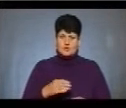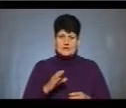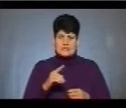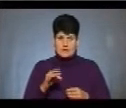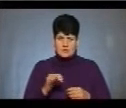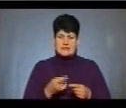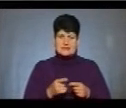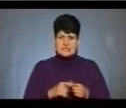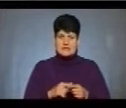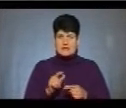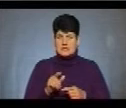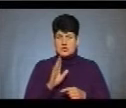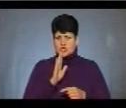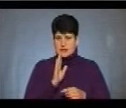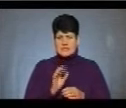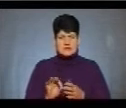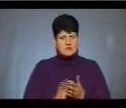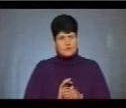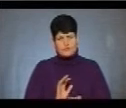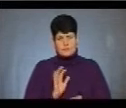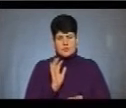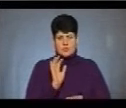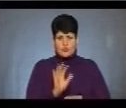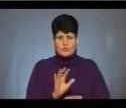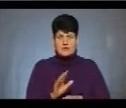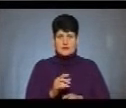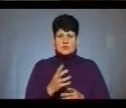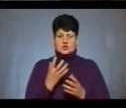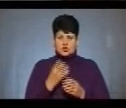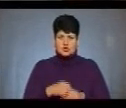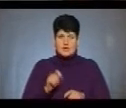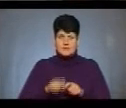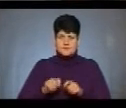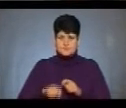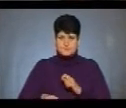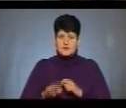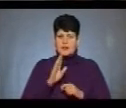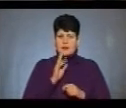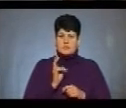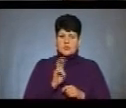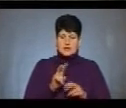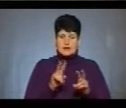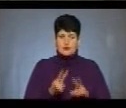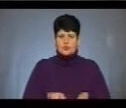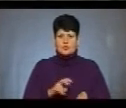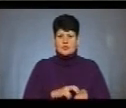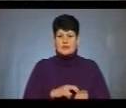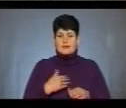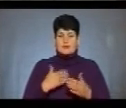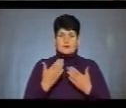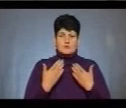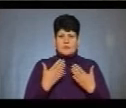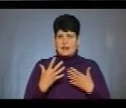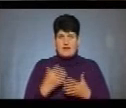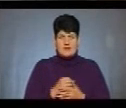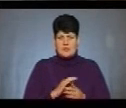пацієнти відразу ж скеровані і на дообстеження. З жінками, які прийшли на огляд до лікарів, нам поспілкуватися